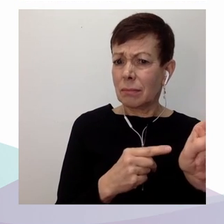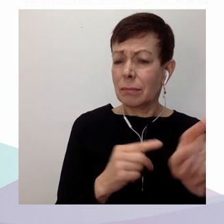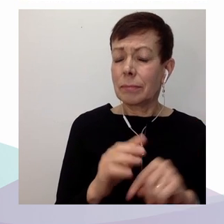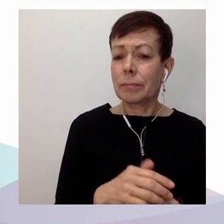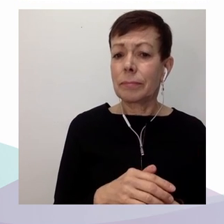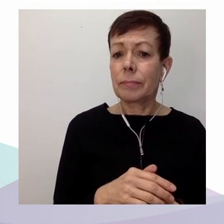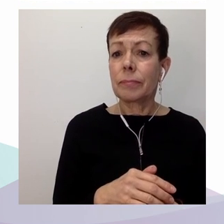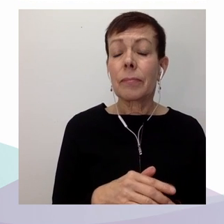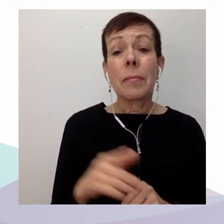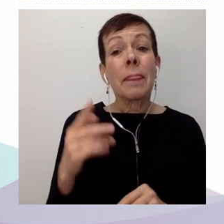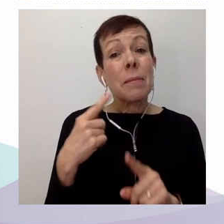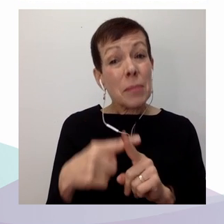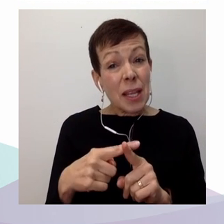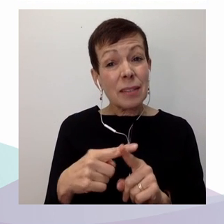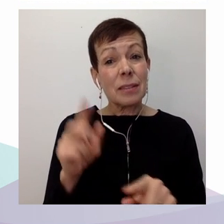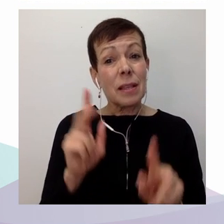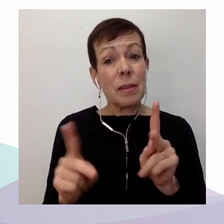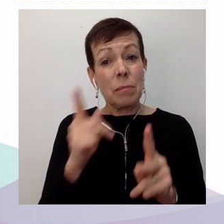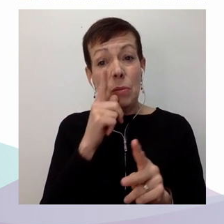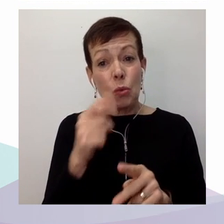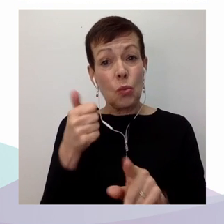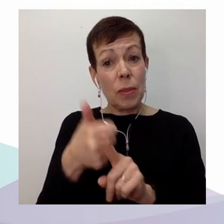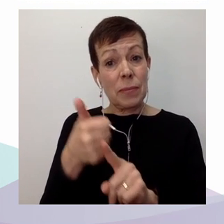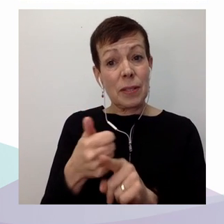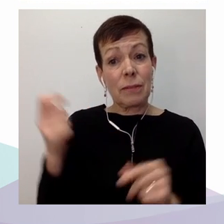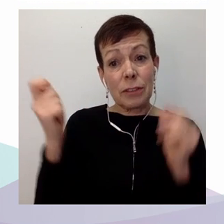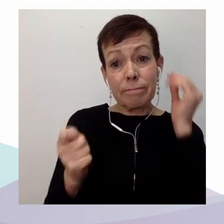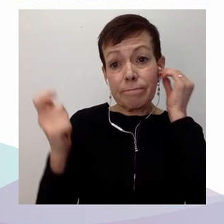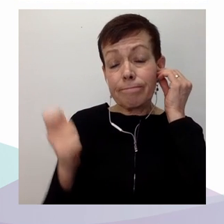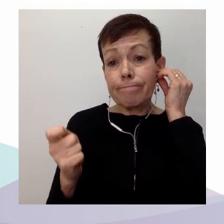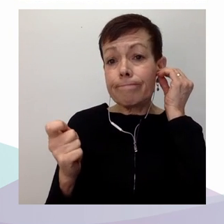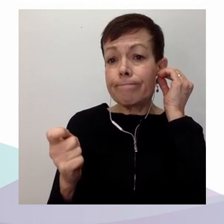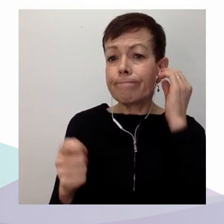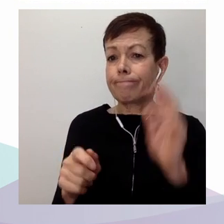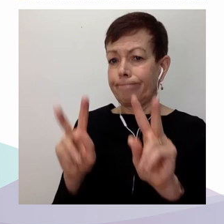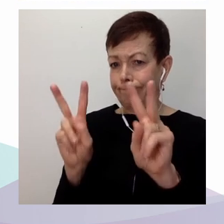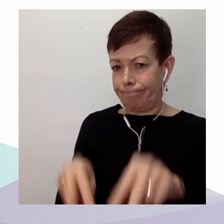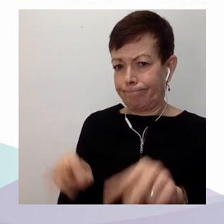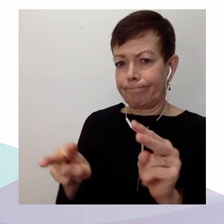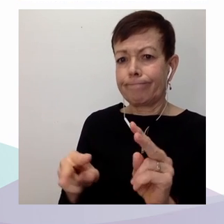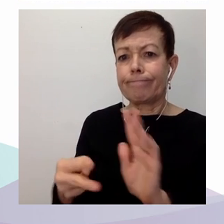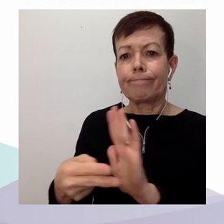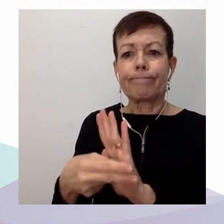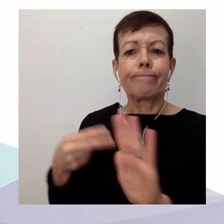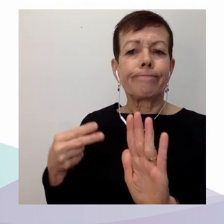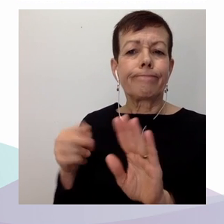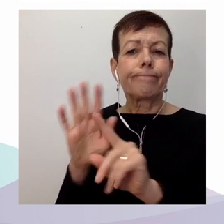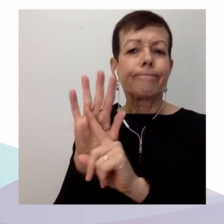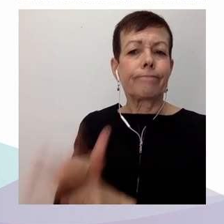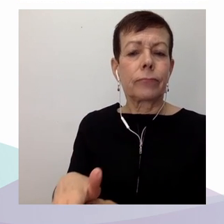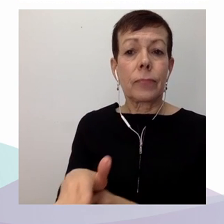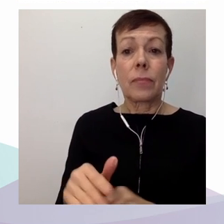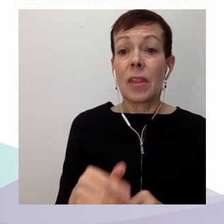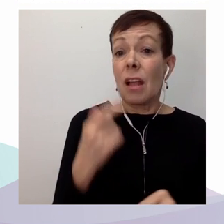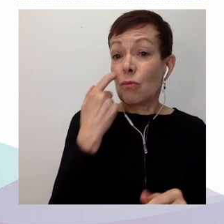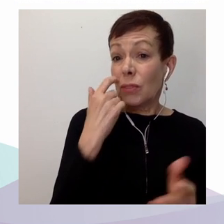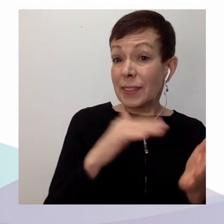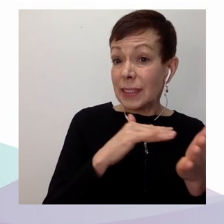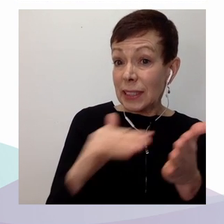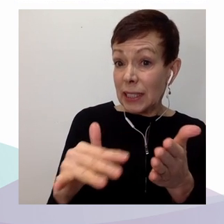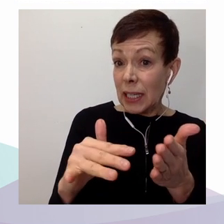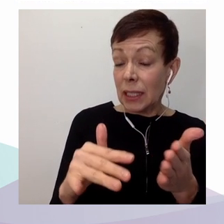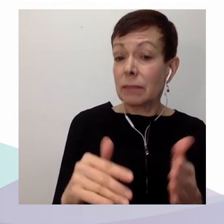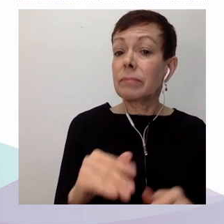récente de 2021, réalisée par Landry et Hall, révélait que les personnes prestataires de l'aide sociale